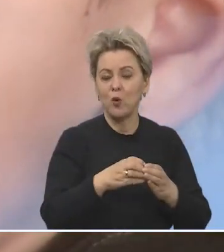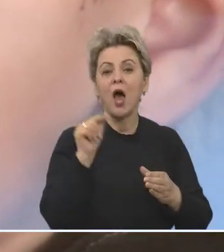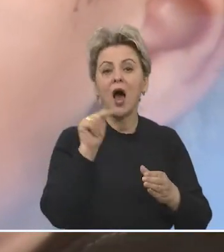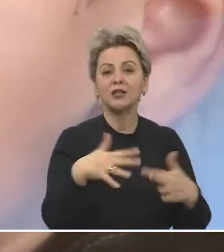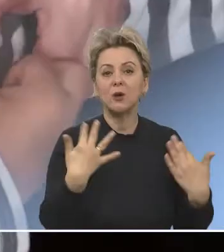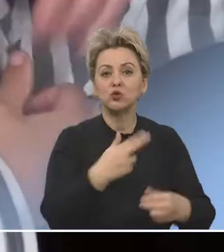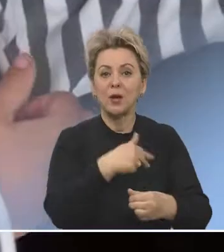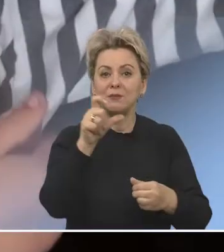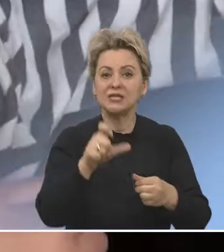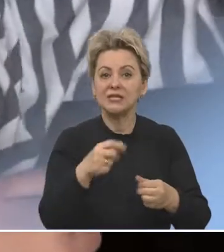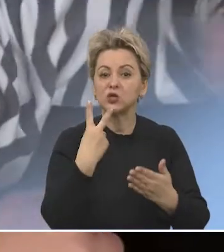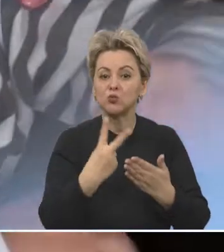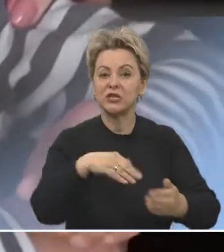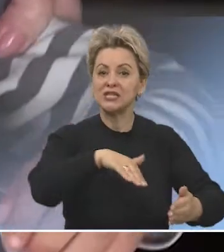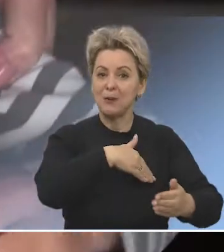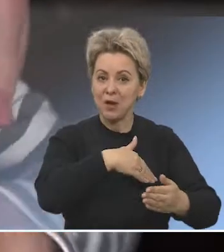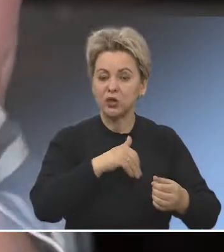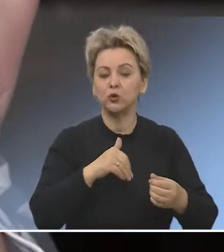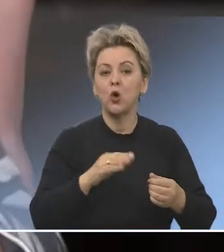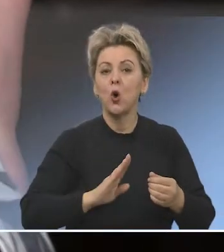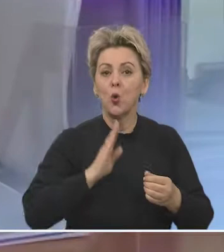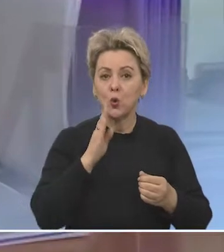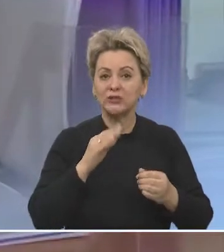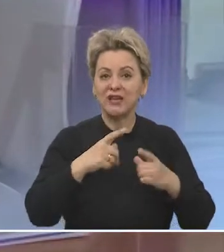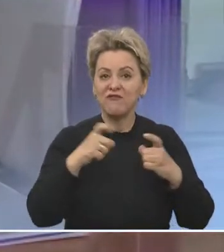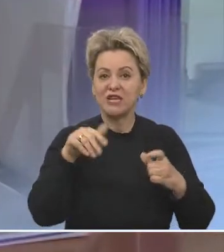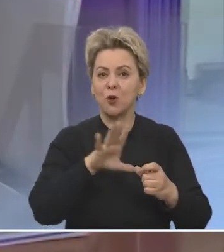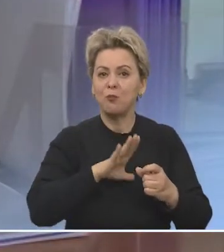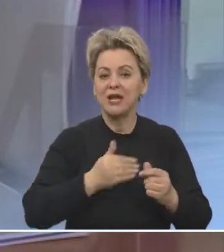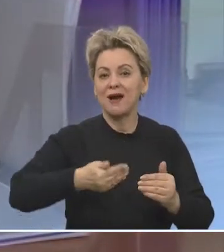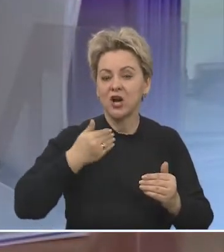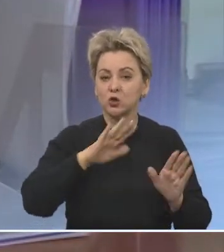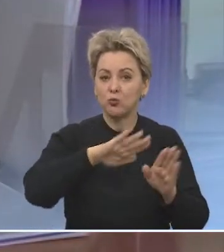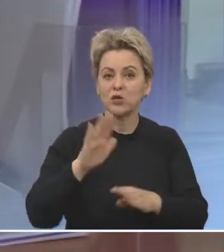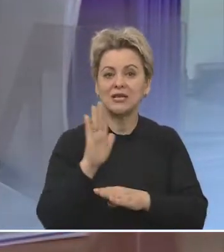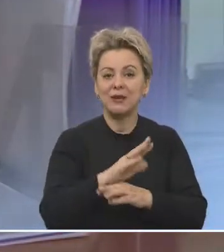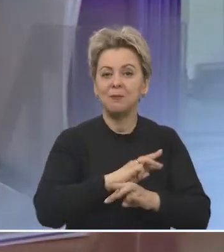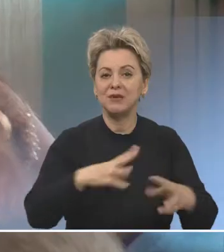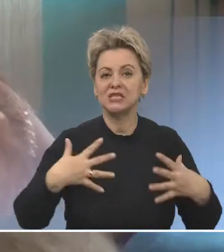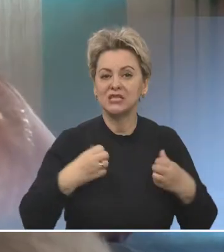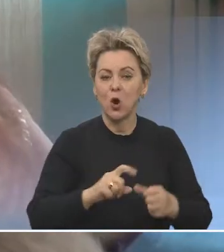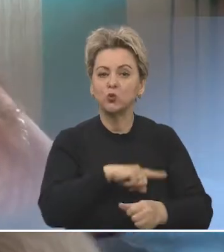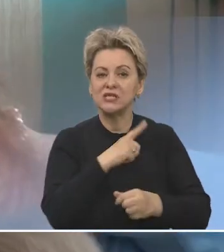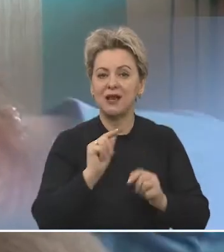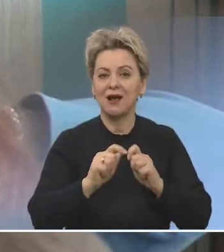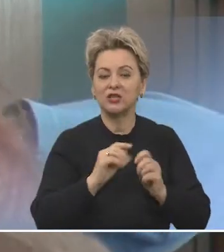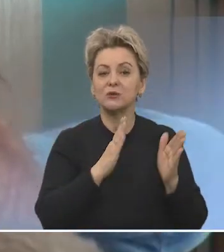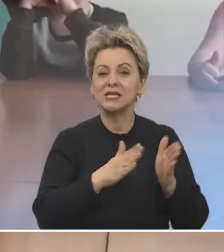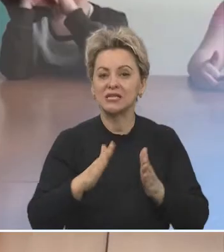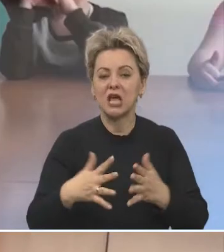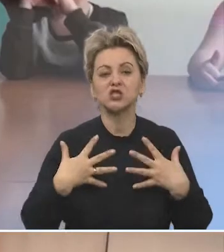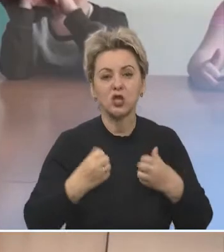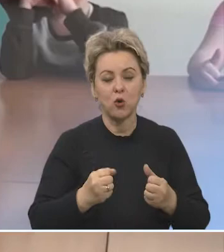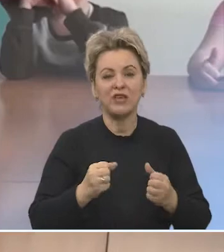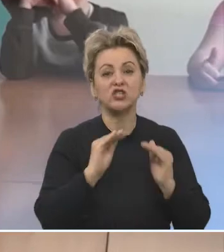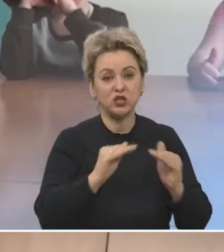группы, а там уже медсестра меряет им температуру. Утренние фильтры были и раньше. После приказа Минздрава усилили контроль за